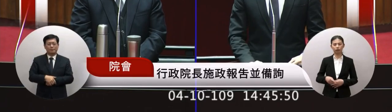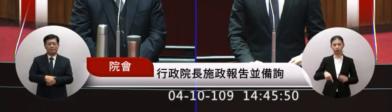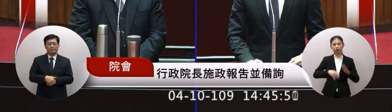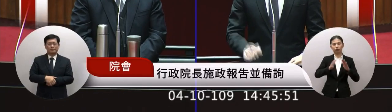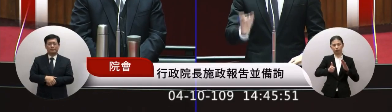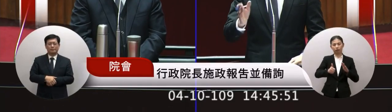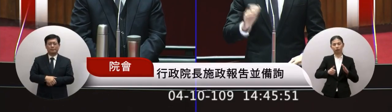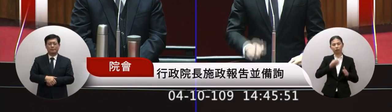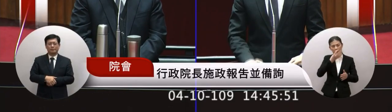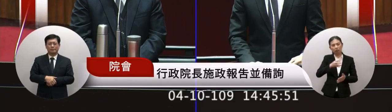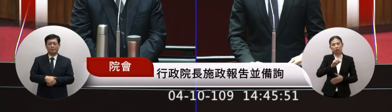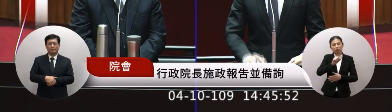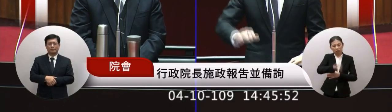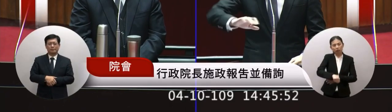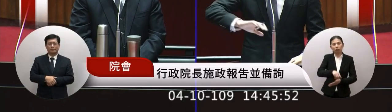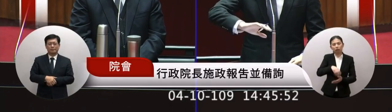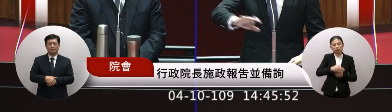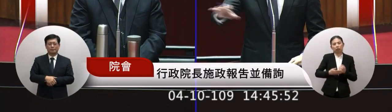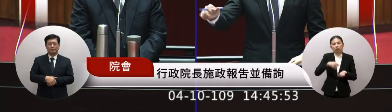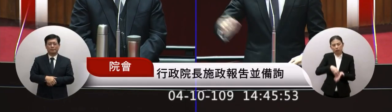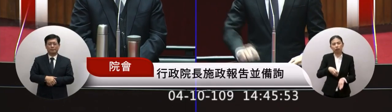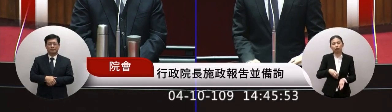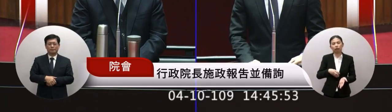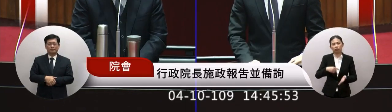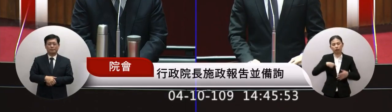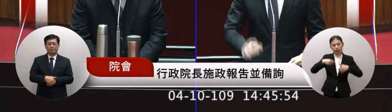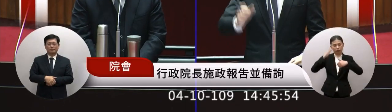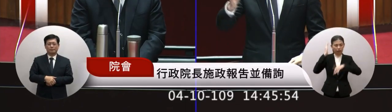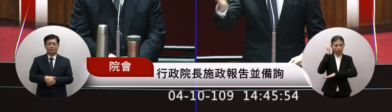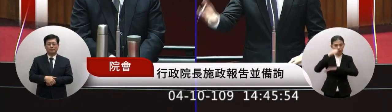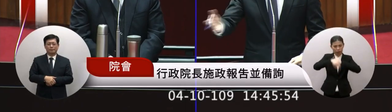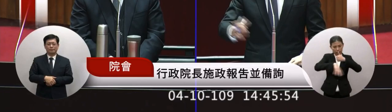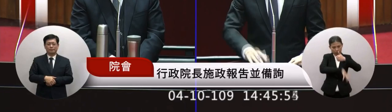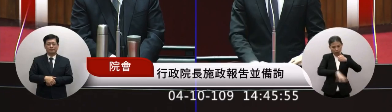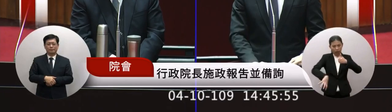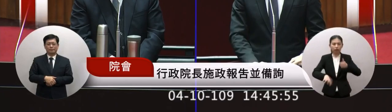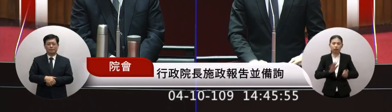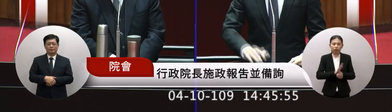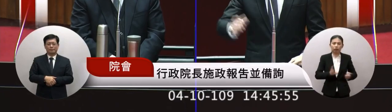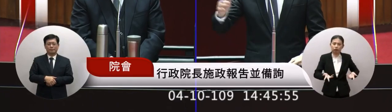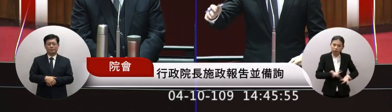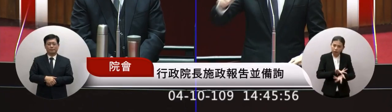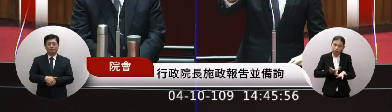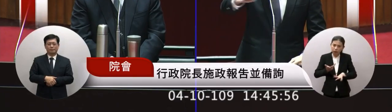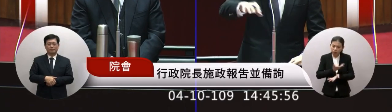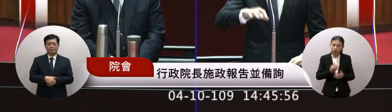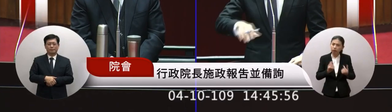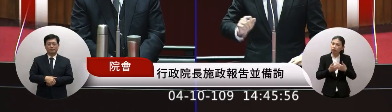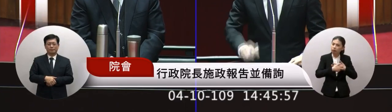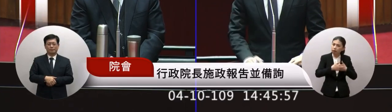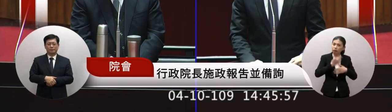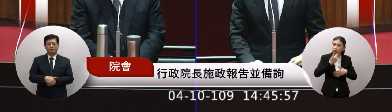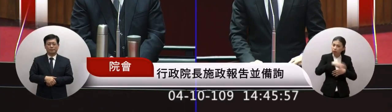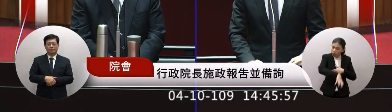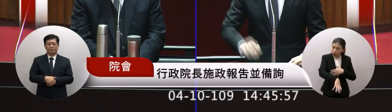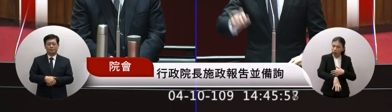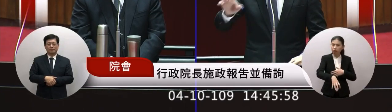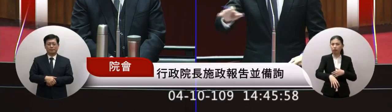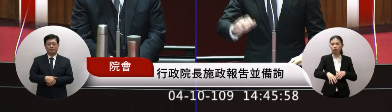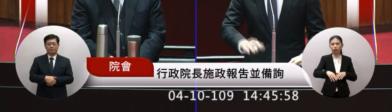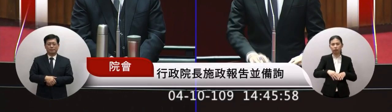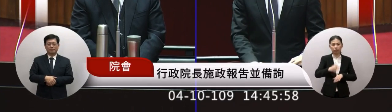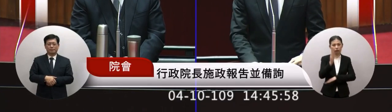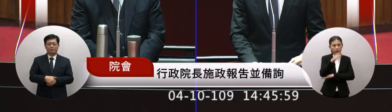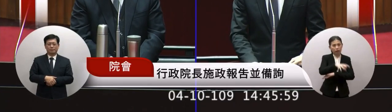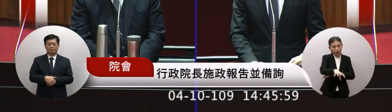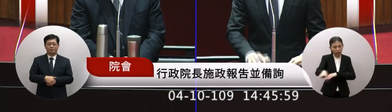掛保證我相信可以尤其是看部門的這個工作我剛才說維合保不常就是不一樣的這個地方的便宜